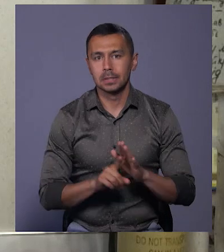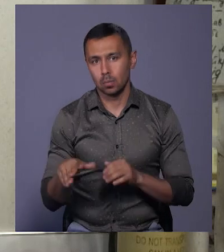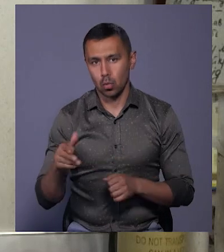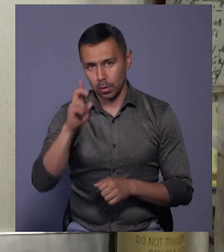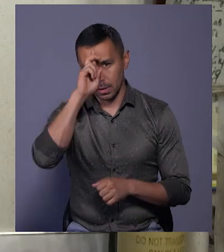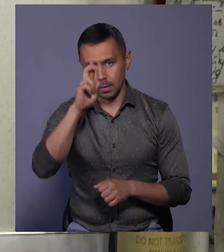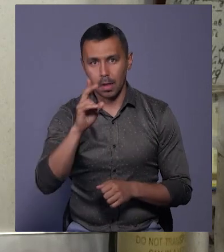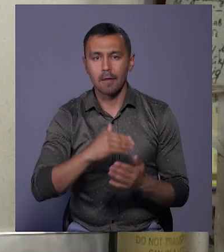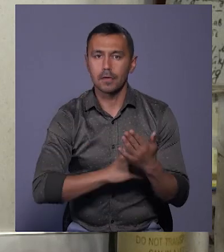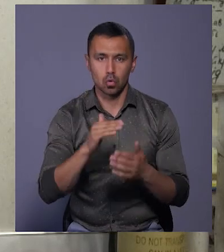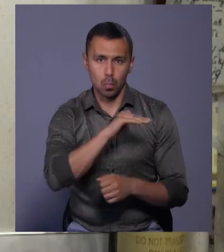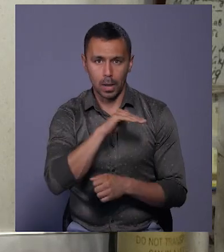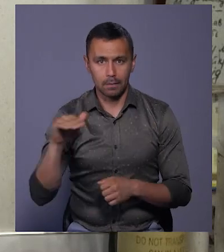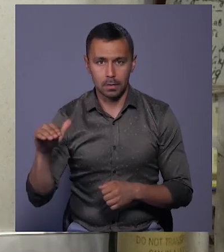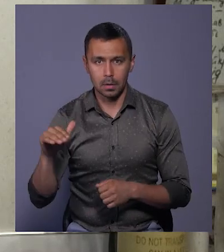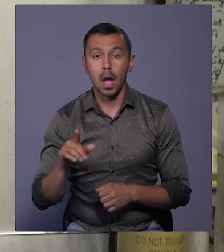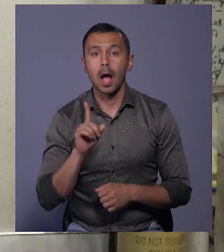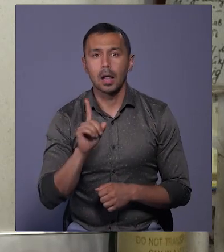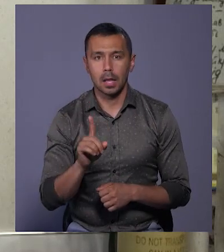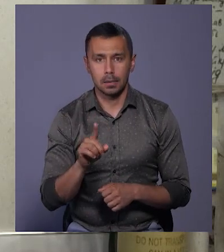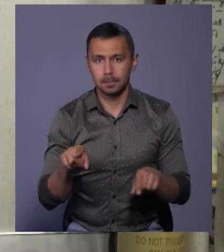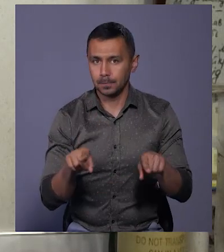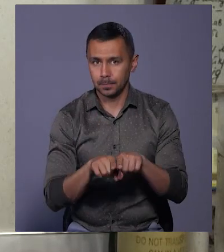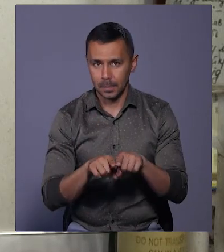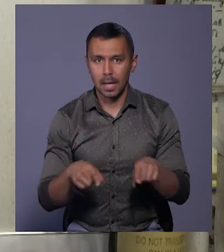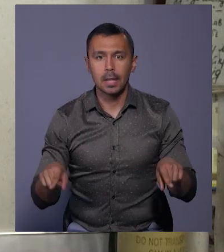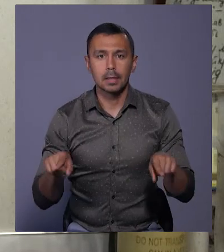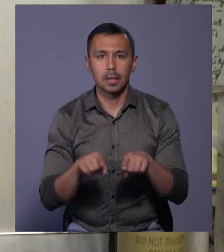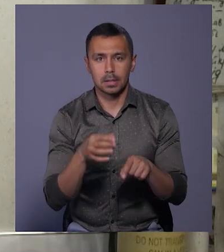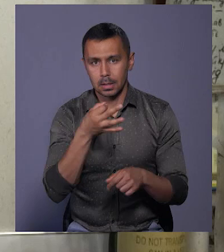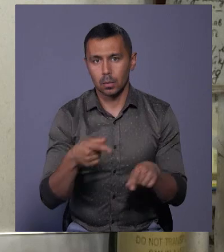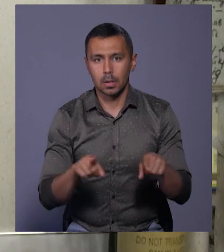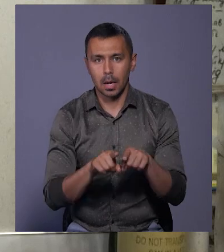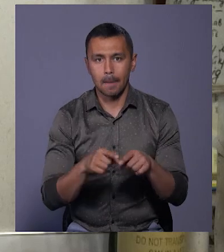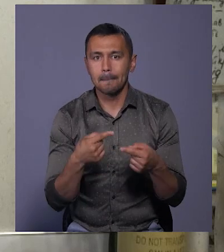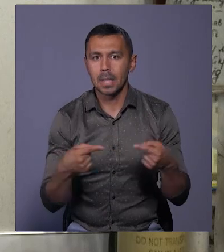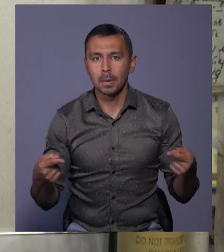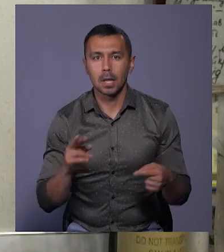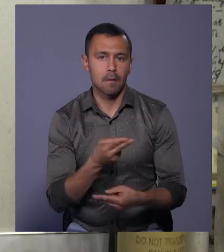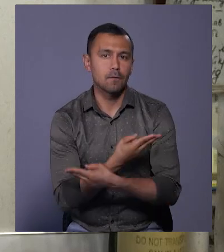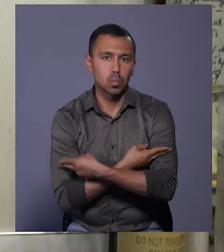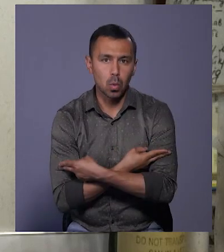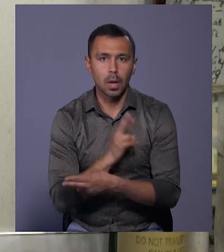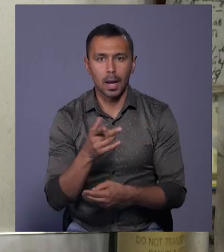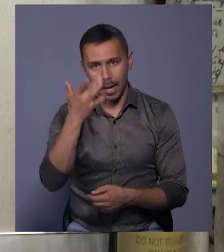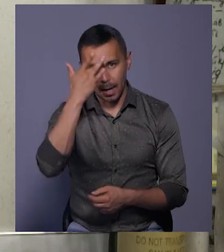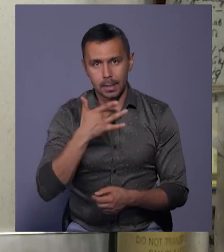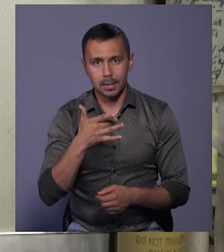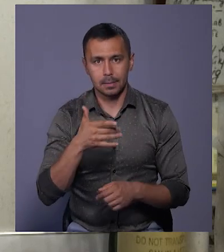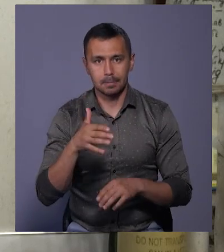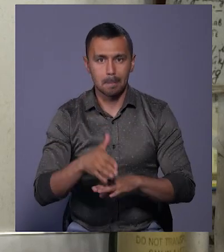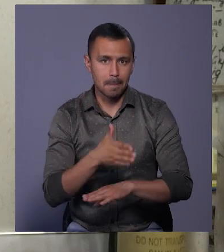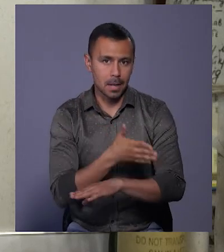держави на високому рівні, але тим не менше такі, скажімо так, предмети, як футболки, як літні бірці,